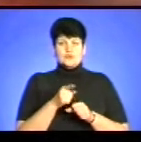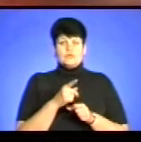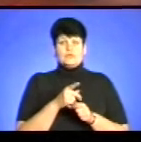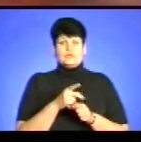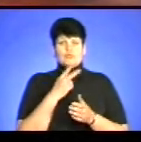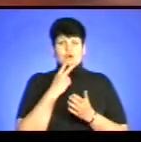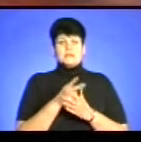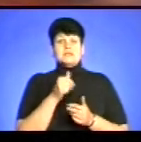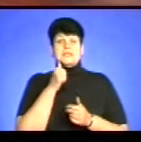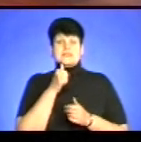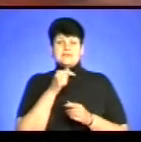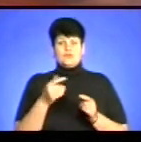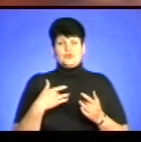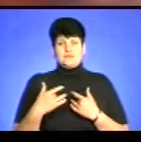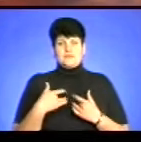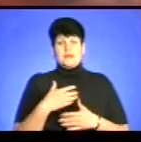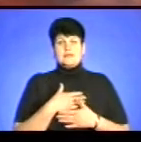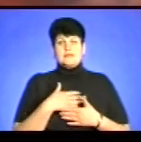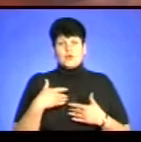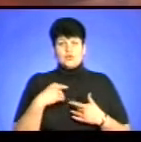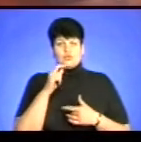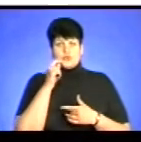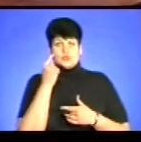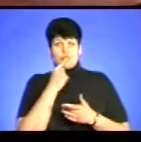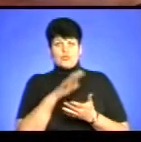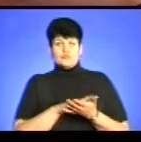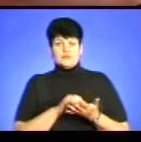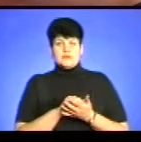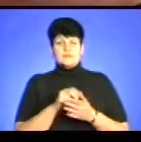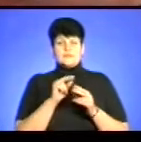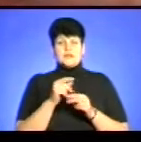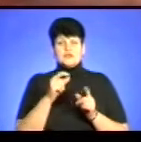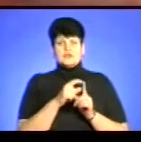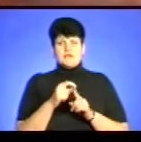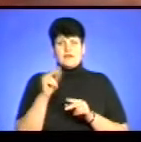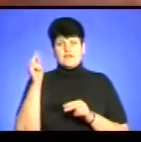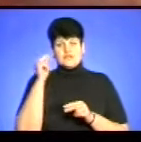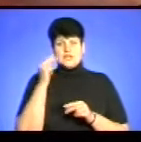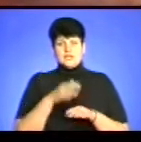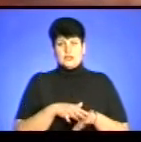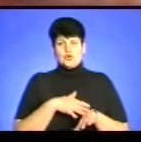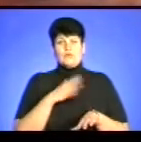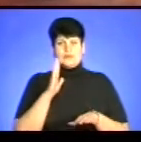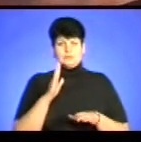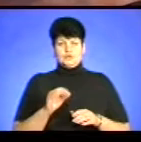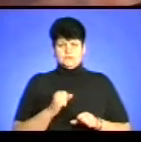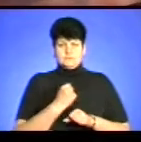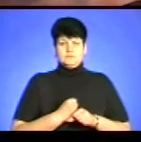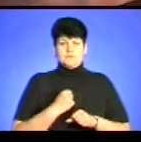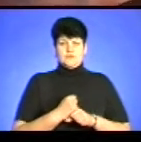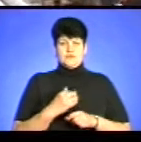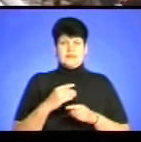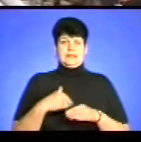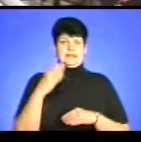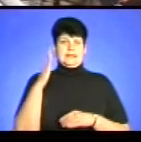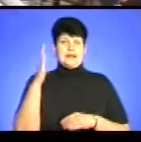завтрашньому концерті. Тому що не хочемо українську псувати. Слова вчили довго, бо для нас це трохи заважко. Але будемо завзято працювати надалі.